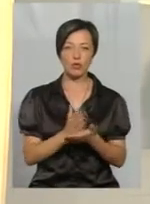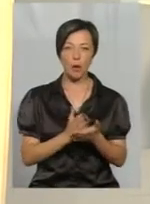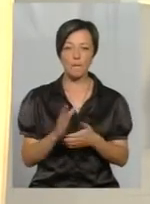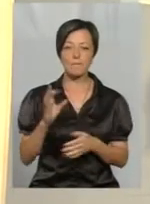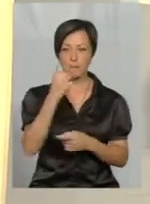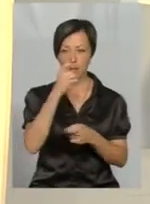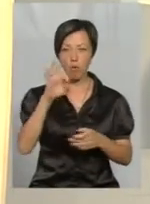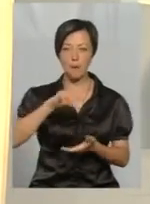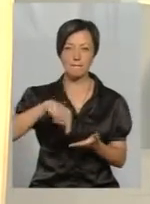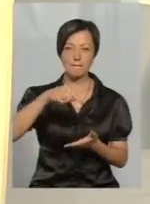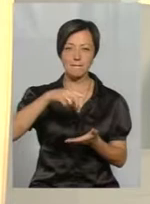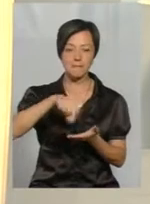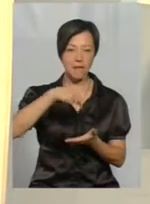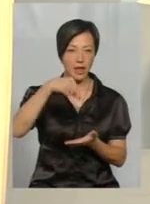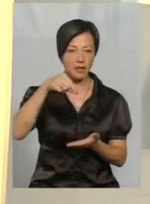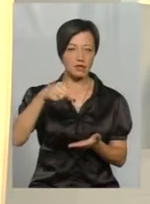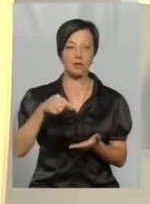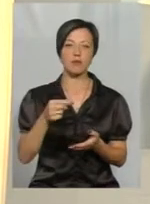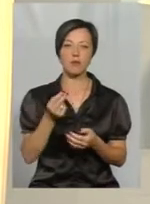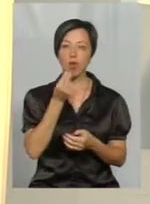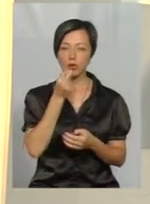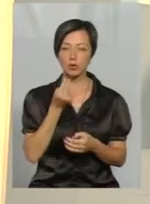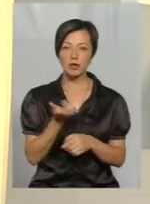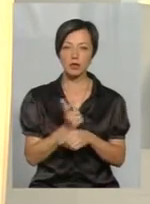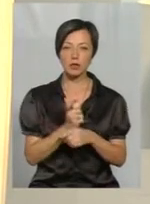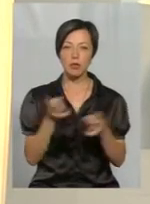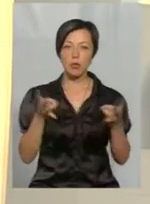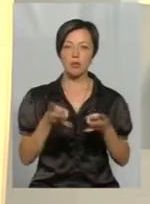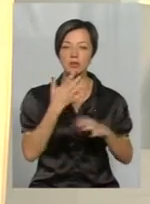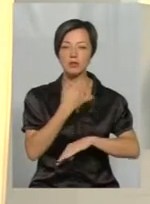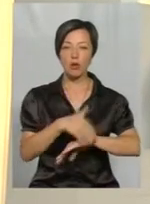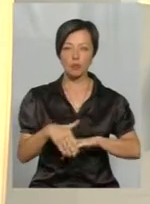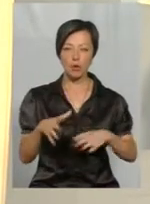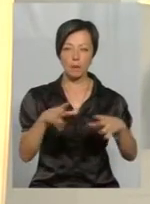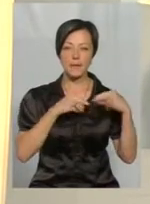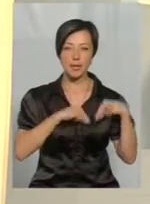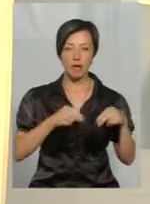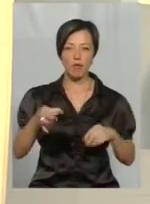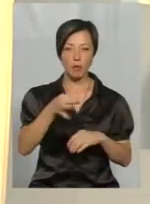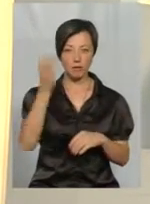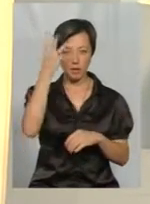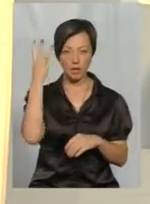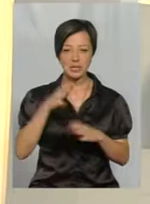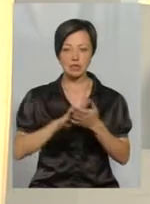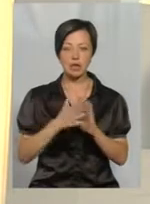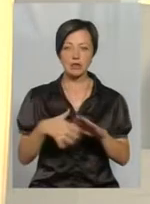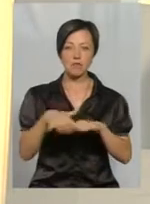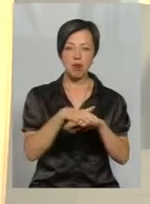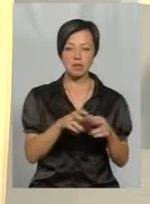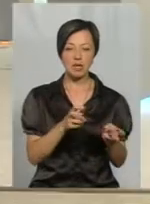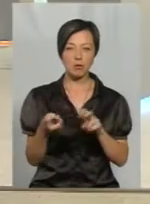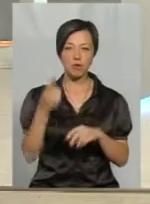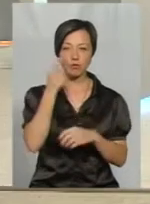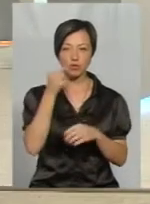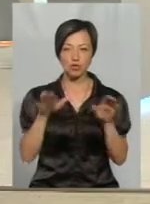один із продуктів, який користується найбільшим попитом у закордонних партнерів Хмельниччини. От ситуація із масовою загибелем джіл. Пане